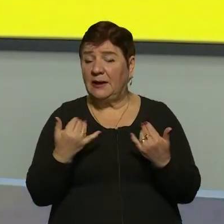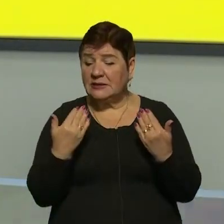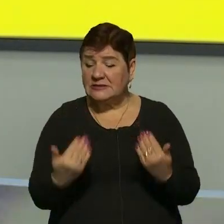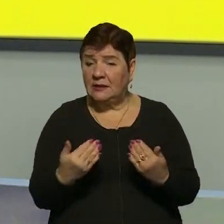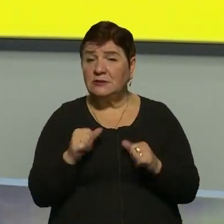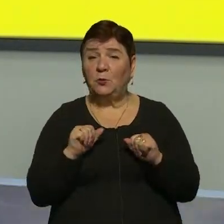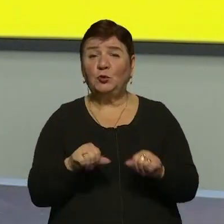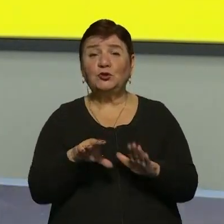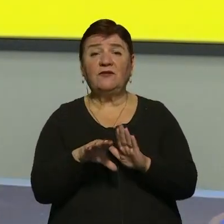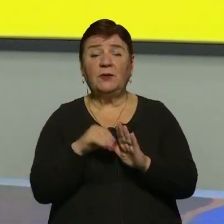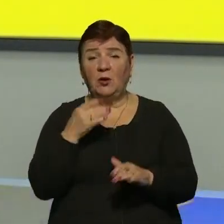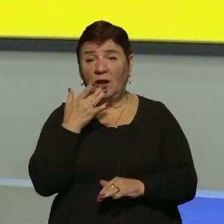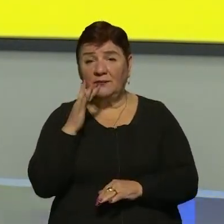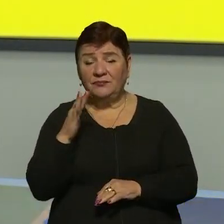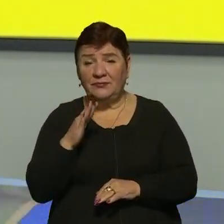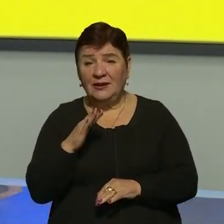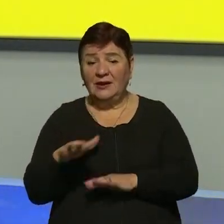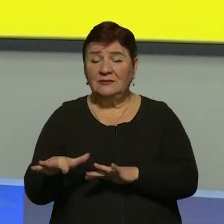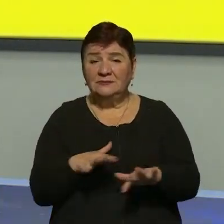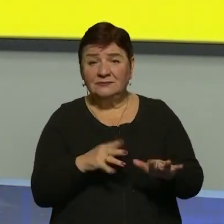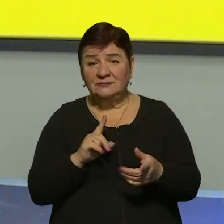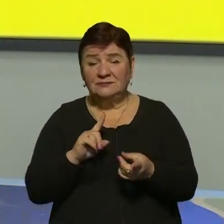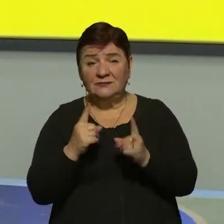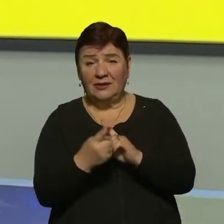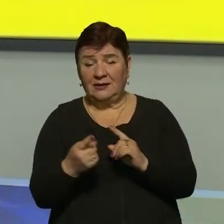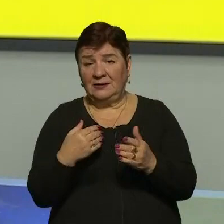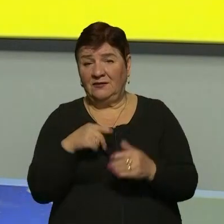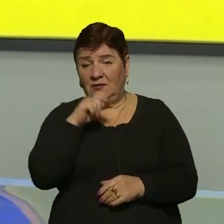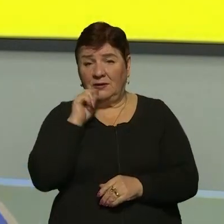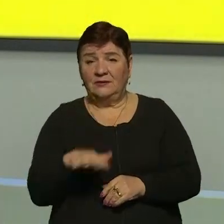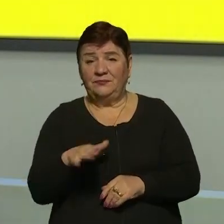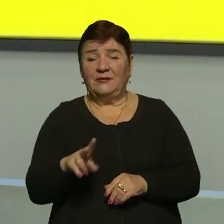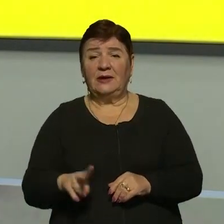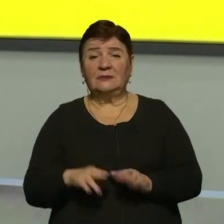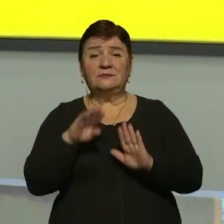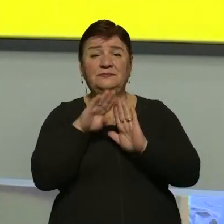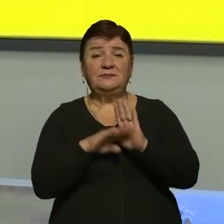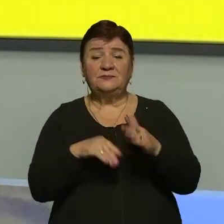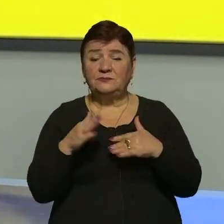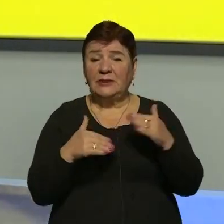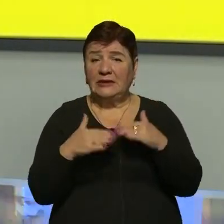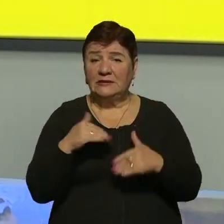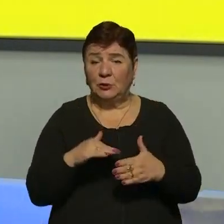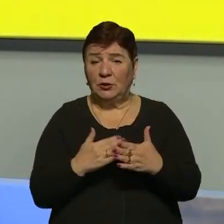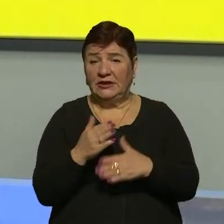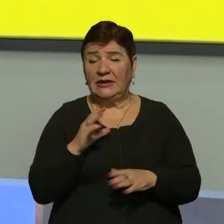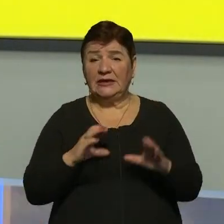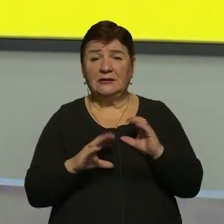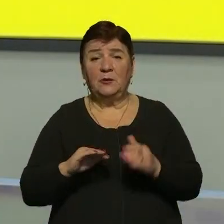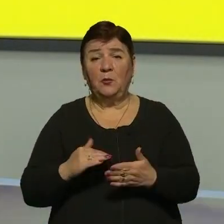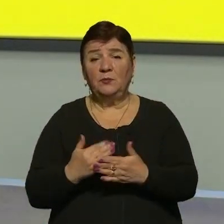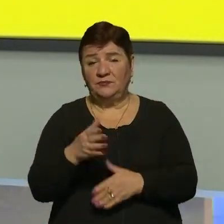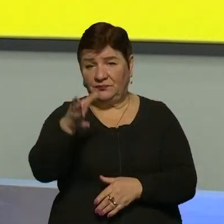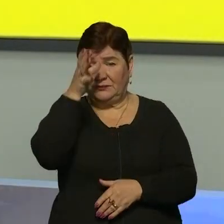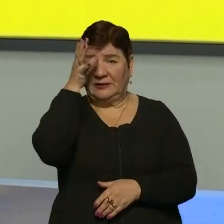можуть вибори в США змінити хід війни в Україні. І до нашої розмови приєднується директор програм практичної політики Інституту політичної